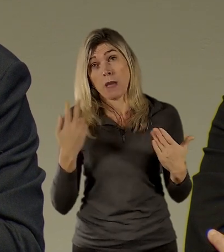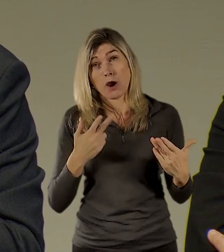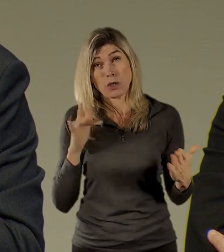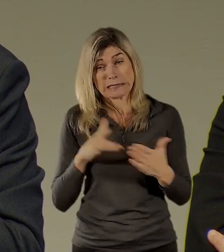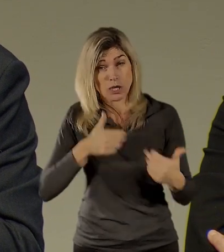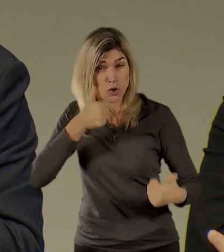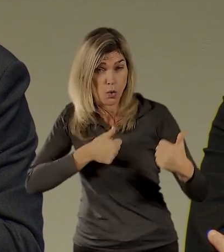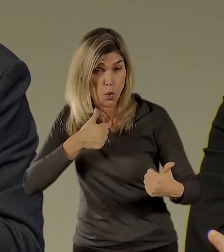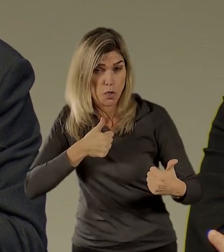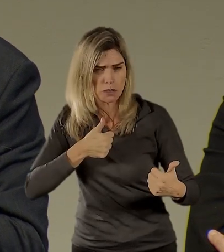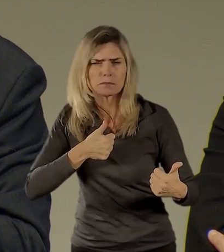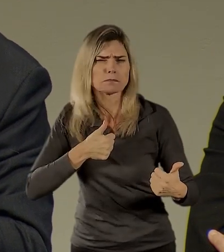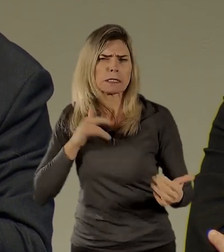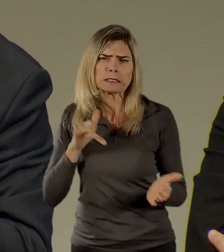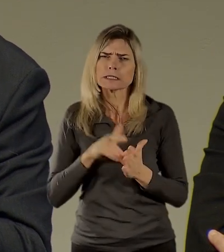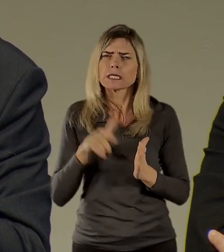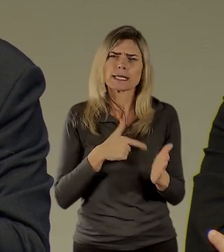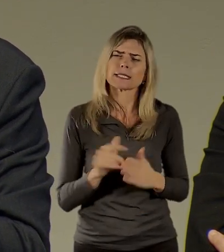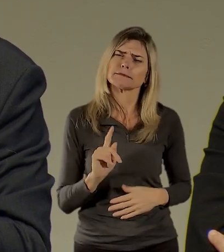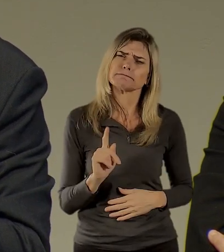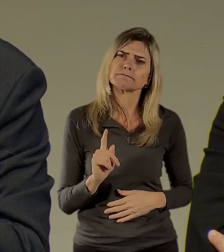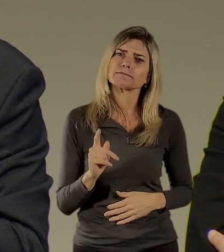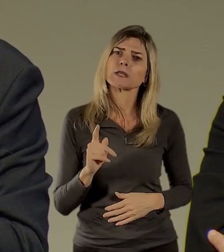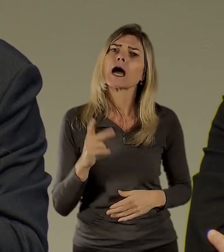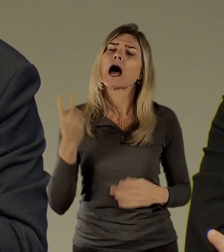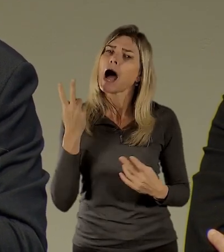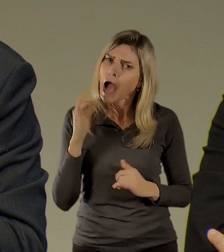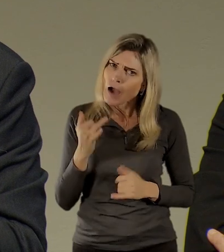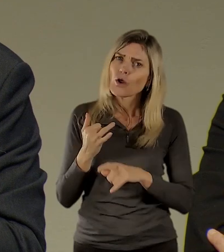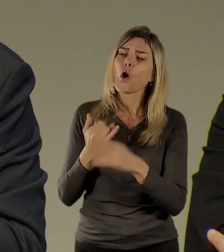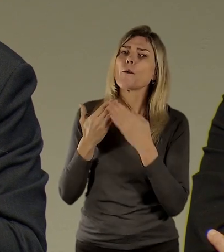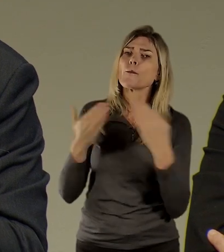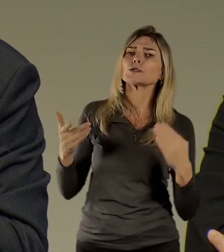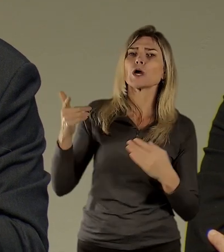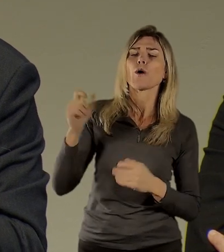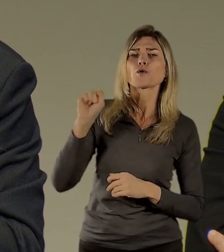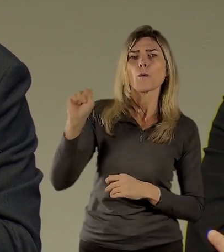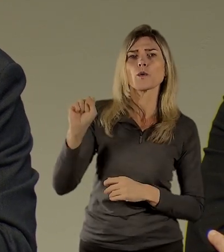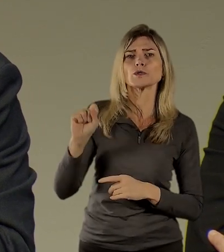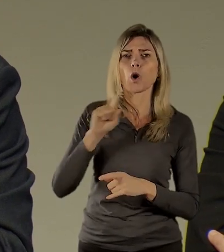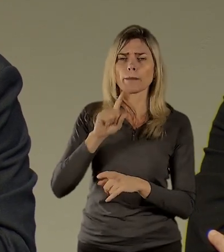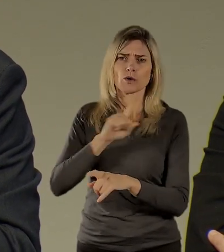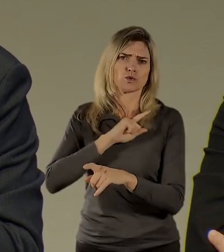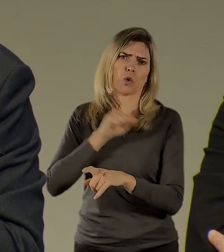určitě si myslím, že to muzeum komunismu na to, že to bylo vytvořené čistě jako komerční projekt, tak není zase úplně tak